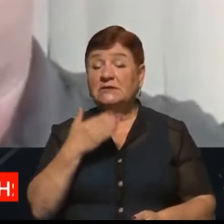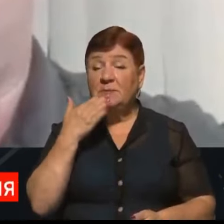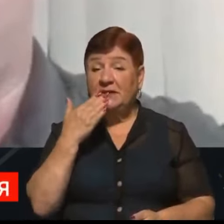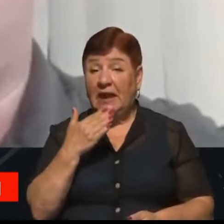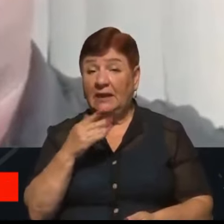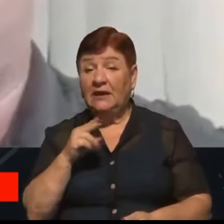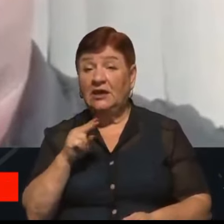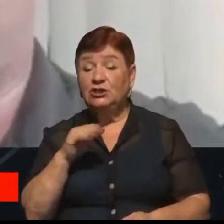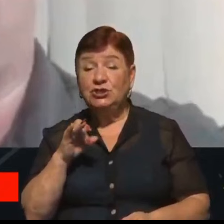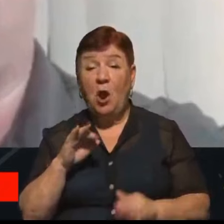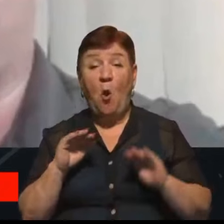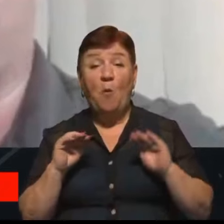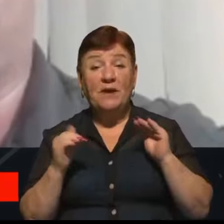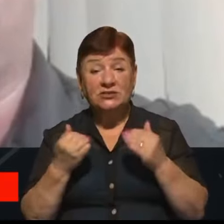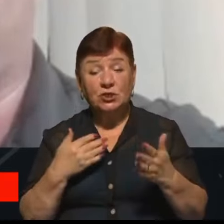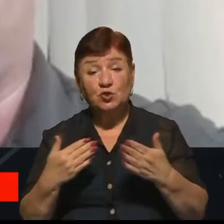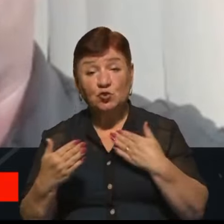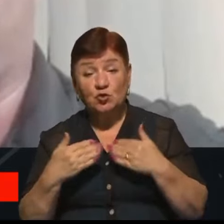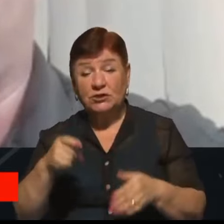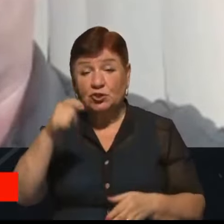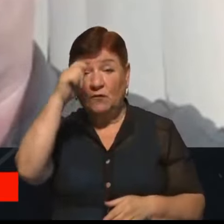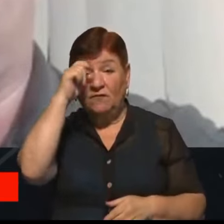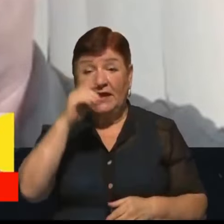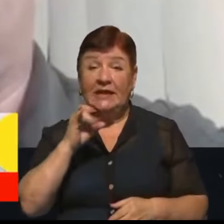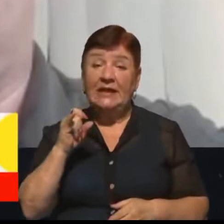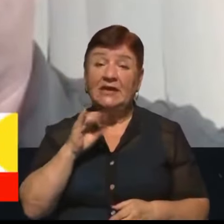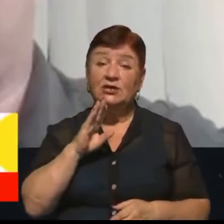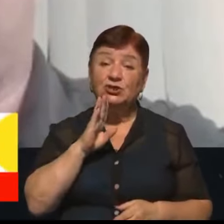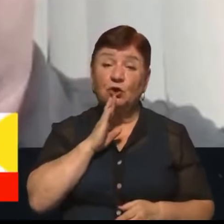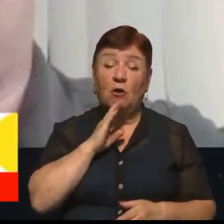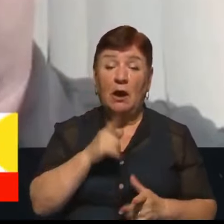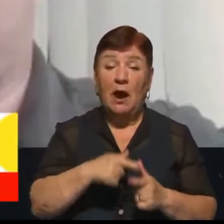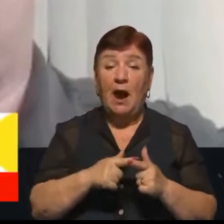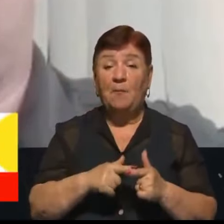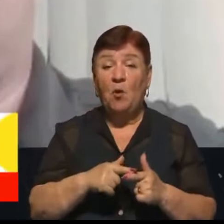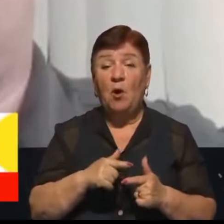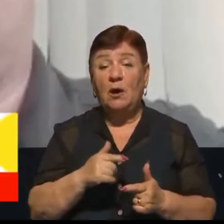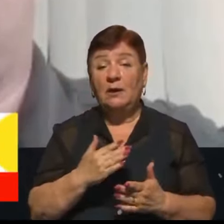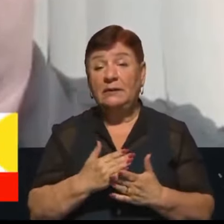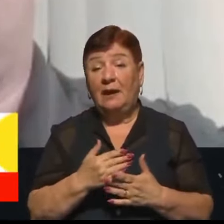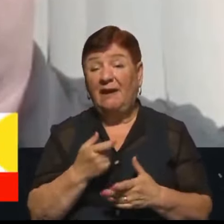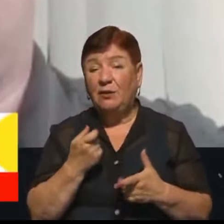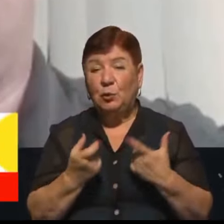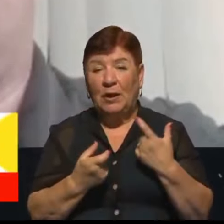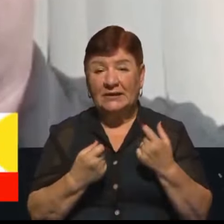обмеження доступу однаково стосується і чоловіків, і жінок, чи є якісь праймні нюанси?